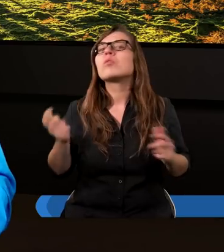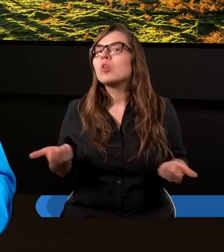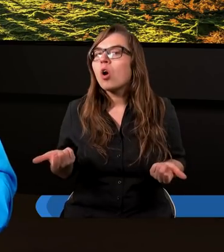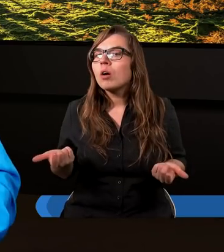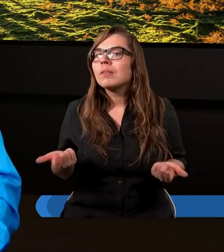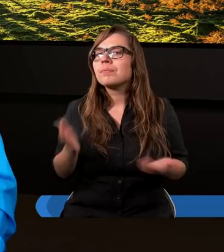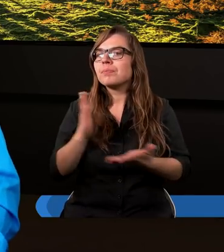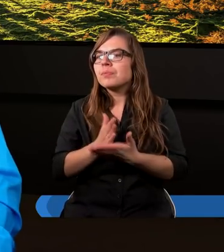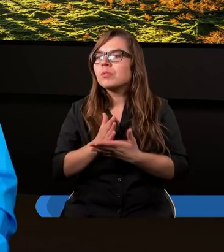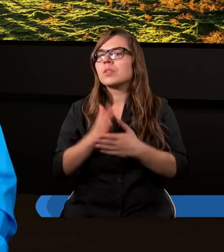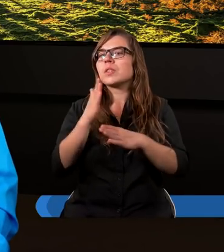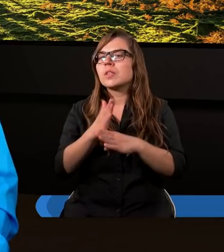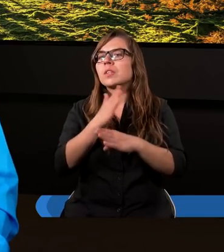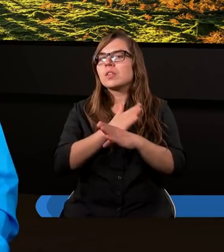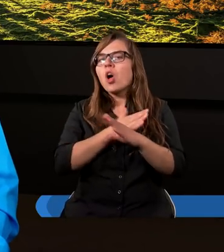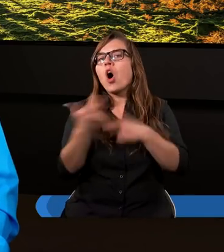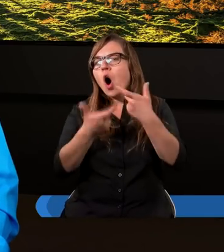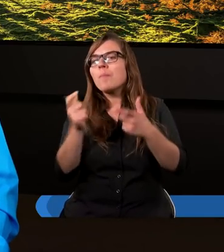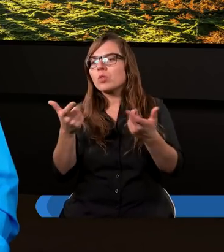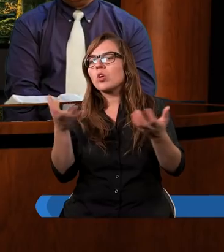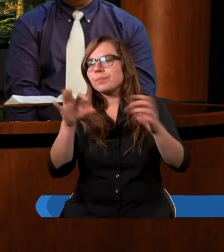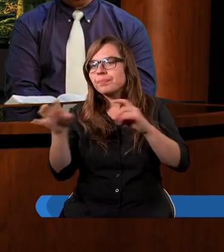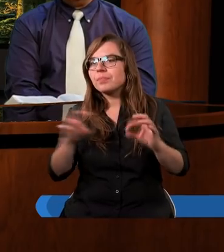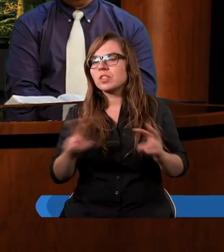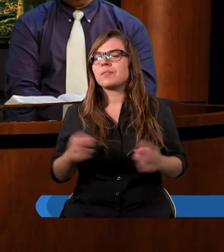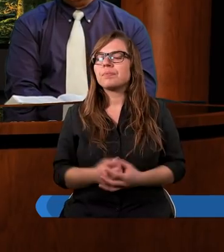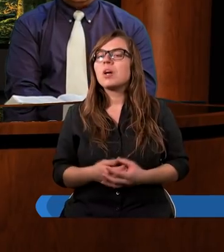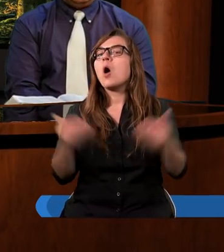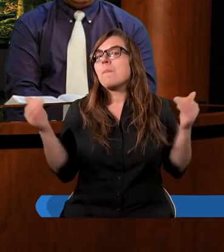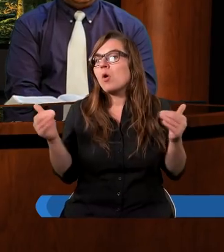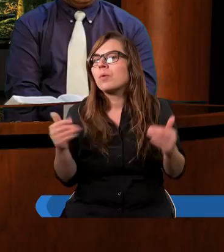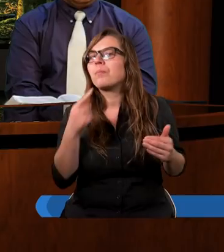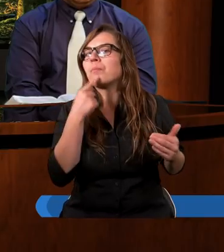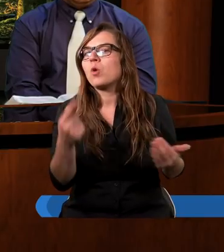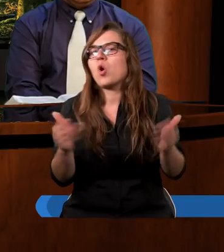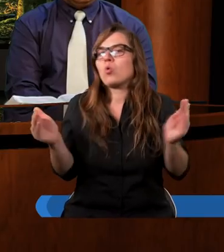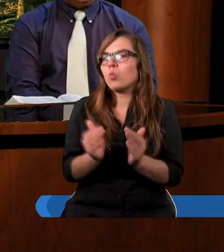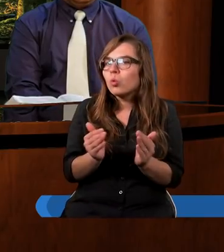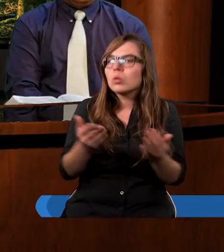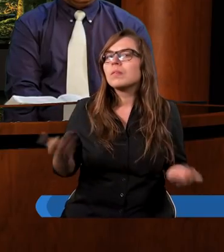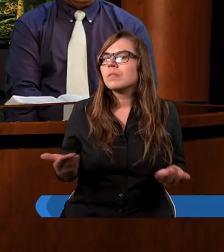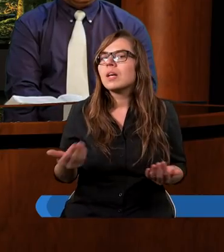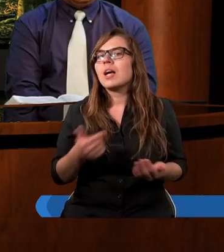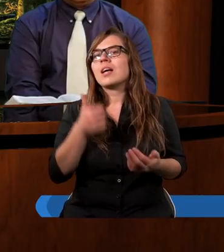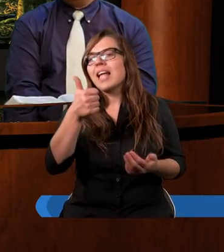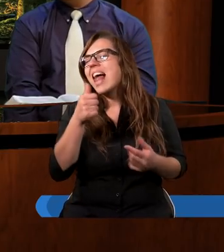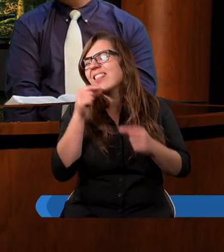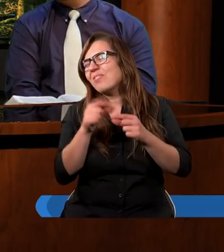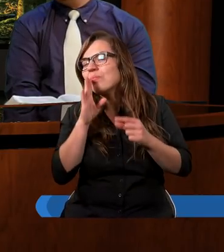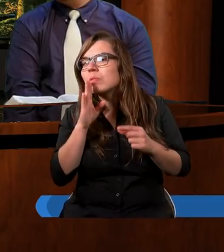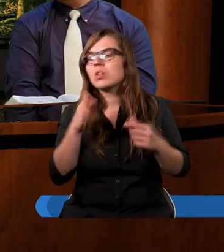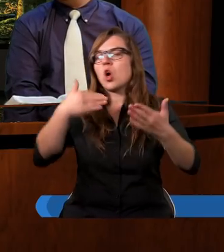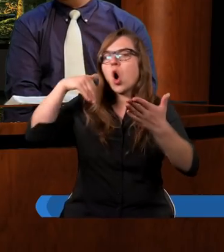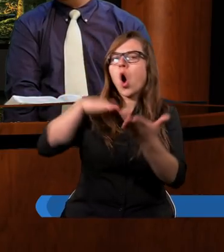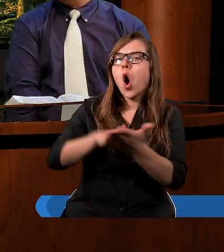stworzył człowieka. Tak. Możemy powiedzieć krótko, że jednym słowem, że